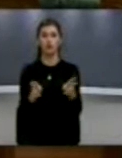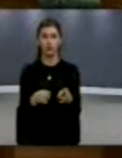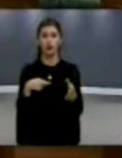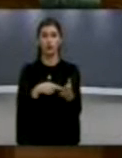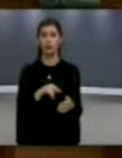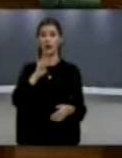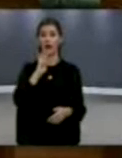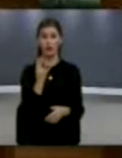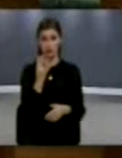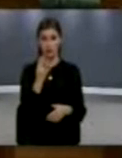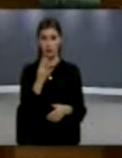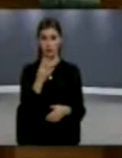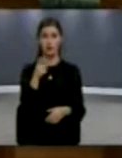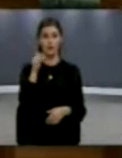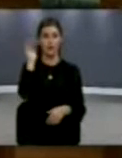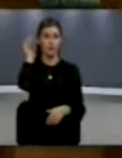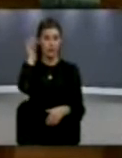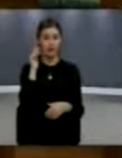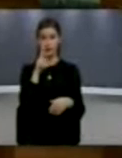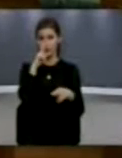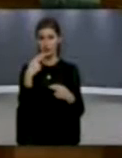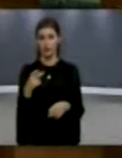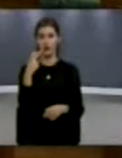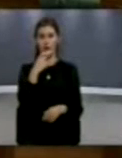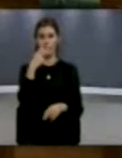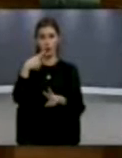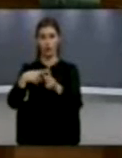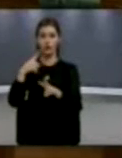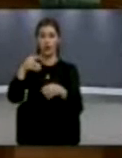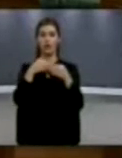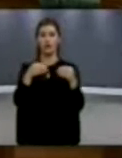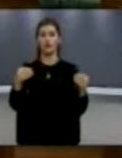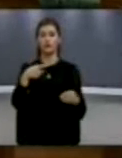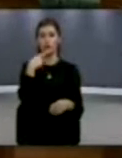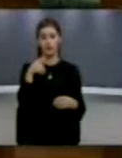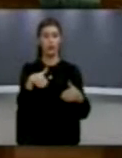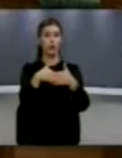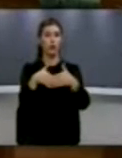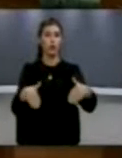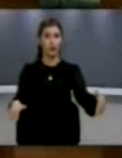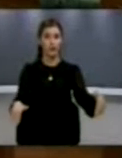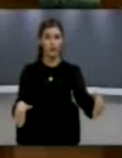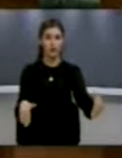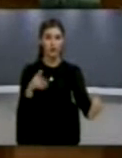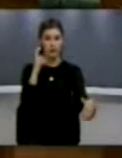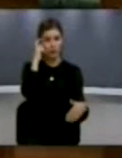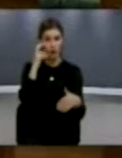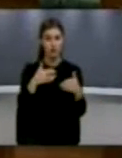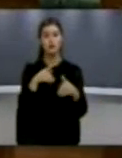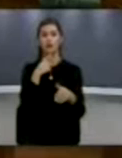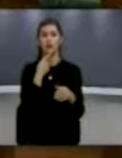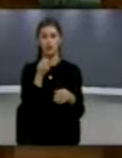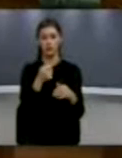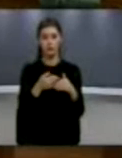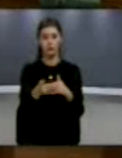i njejti, pra ishë ministri Hojgjaj, thot që demarkasjoni vijes kufitarin me së Kosovës dhe malë zi pritet të